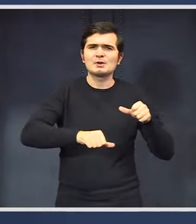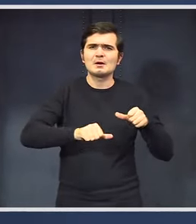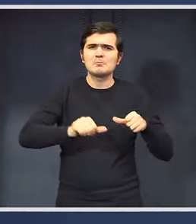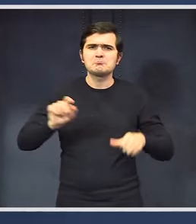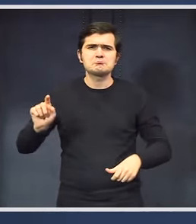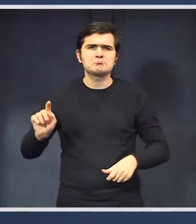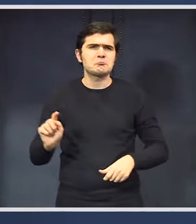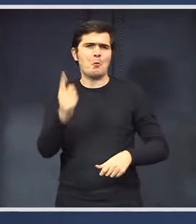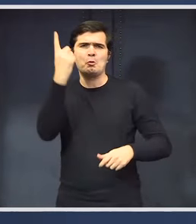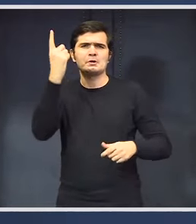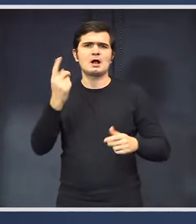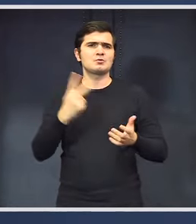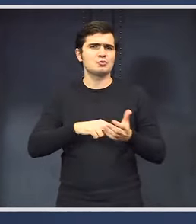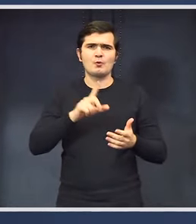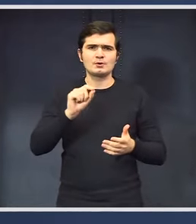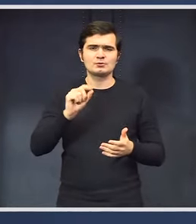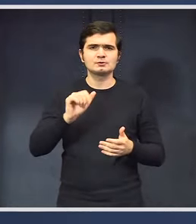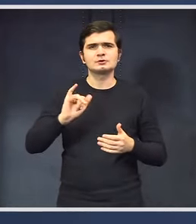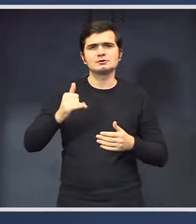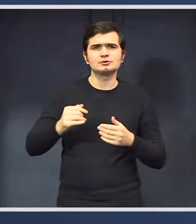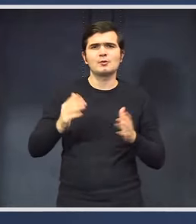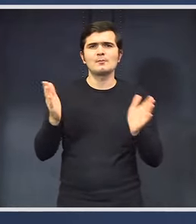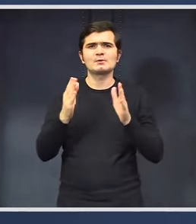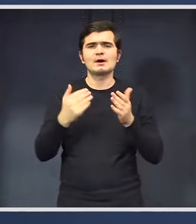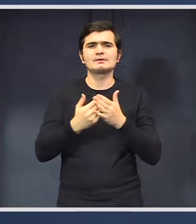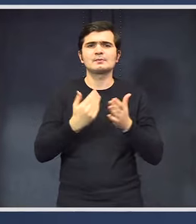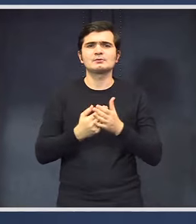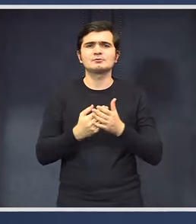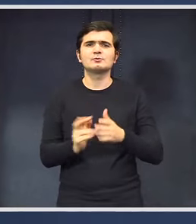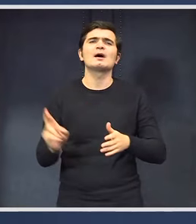și o perioadă de revenire în 2021.